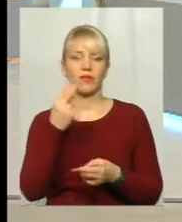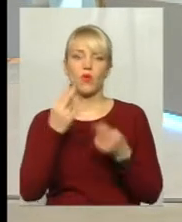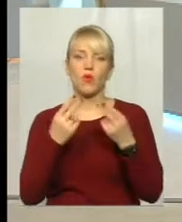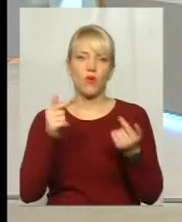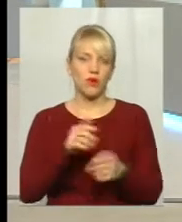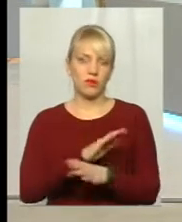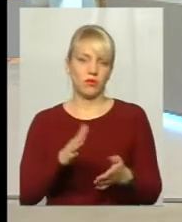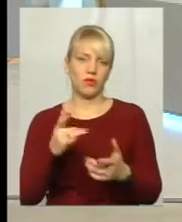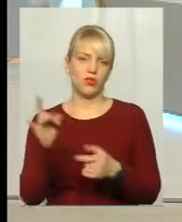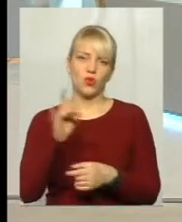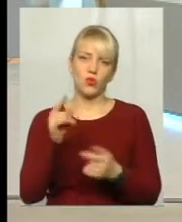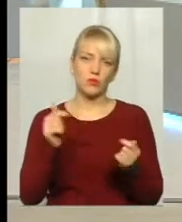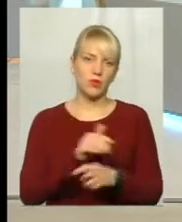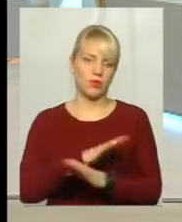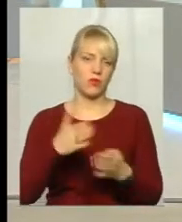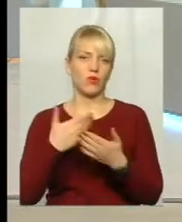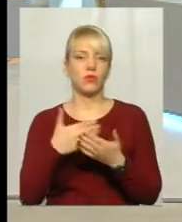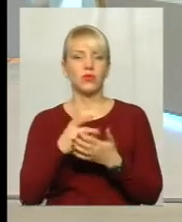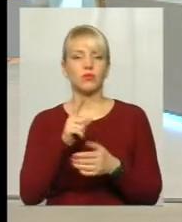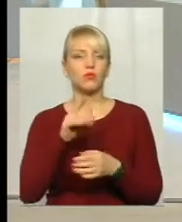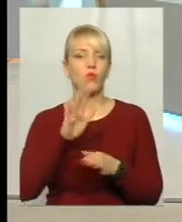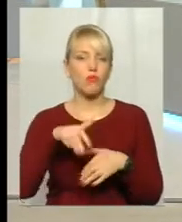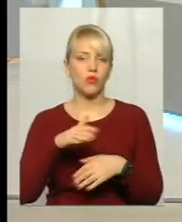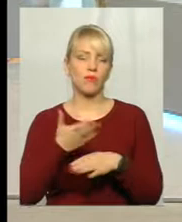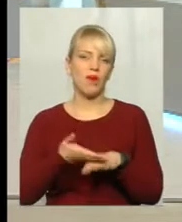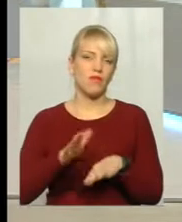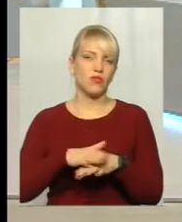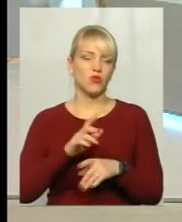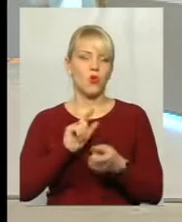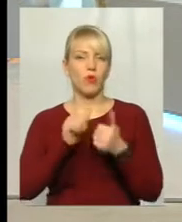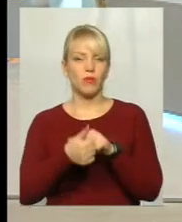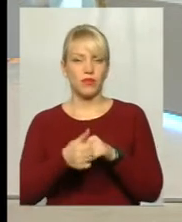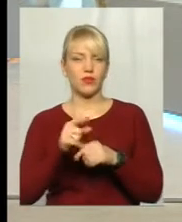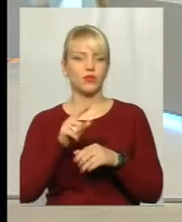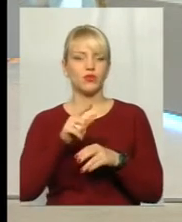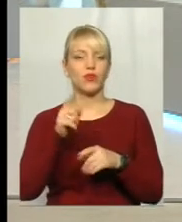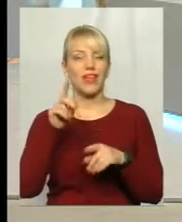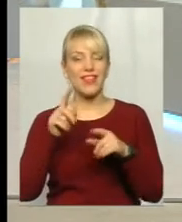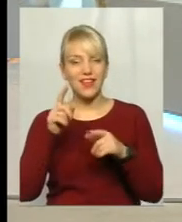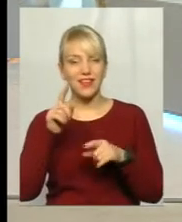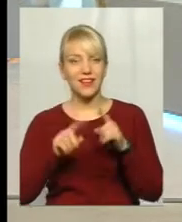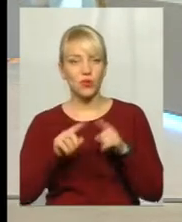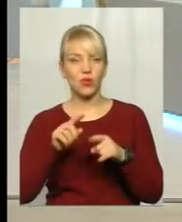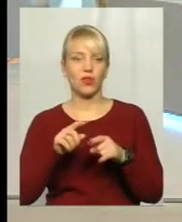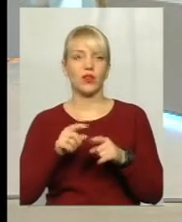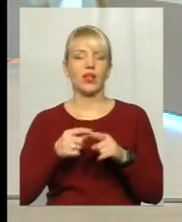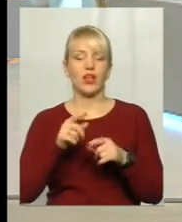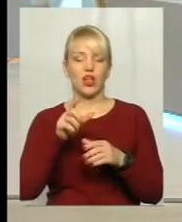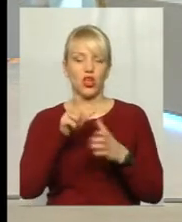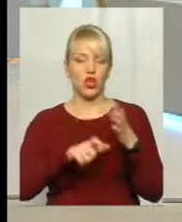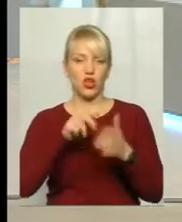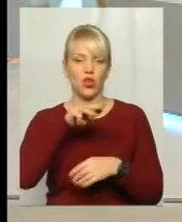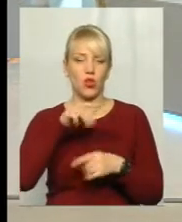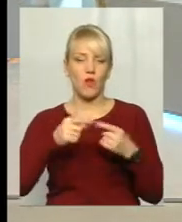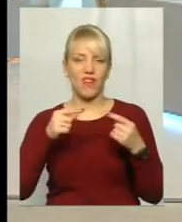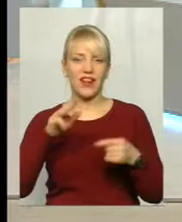підходить, чи по розміру. Тому що потім теж дуже важко його обміняти, бо деколи не визнають продавці, не видають товарних чеків, касових